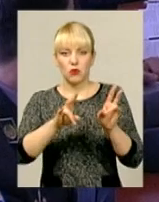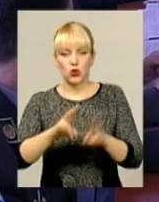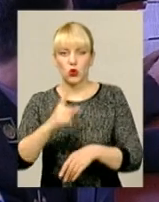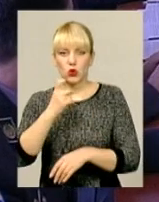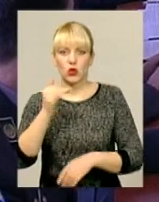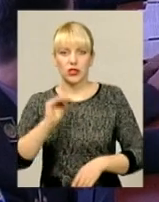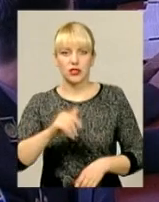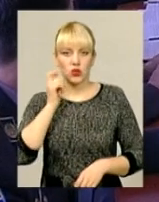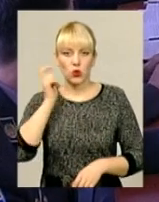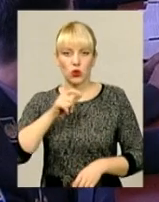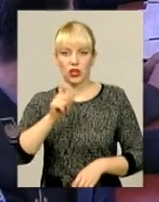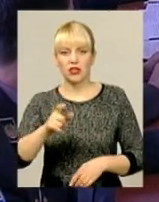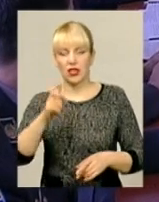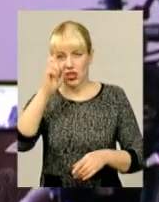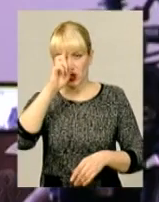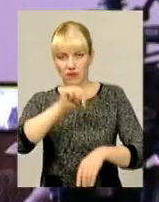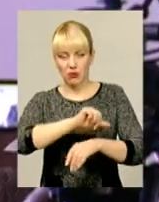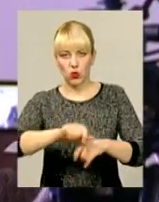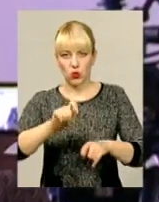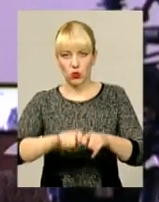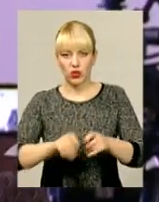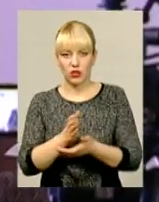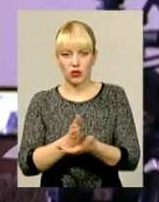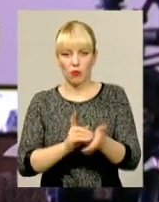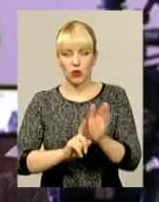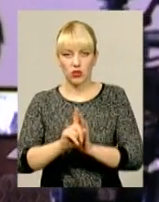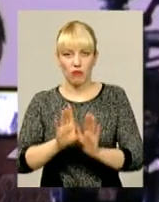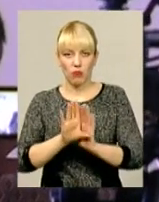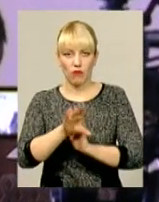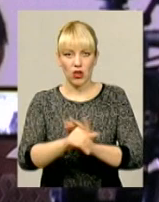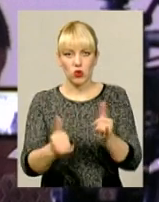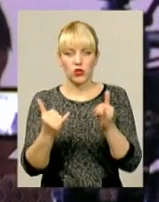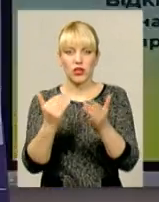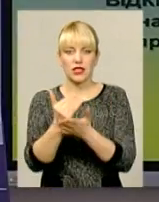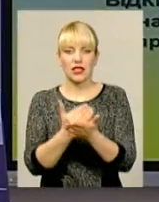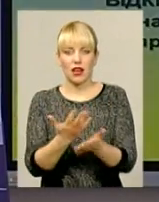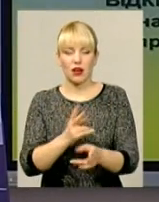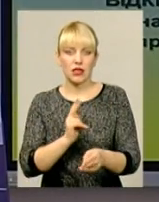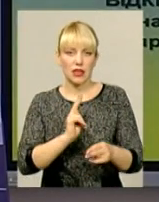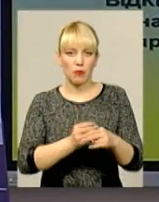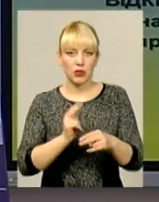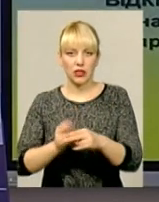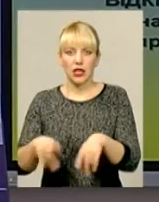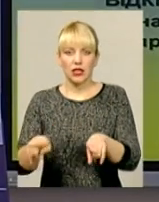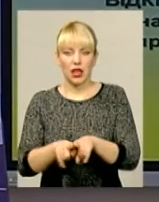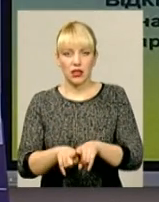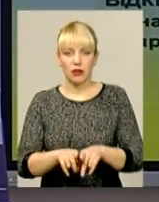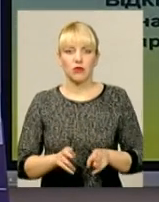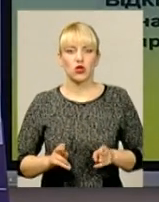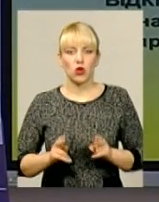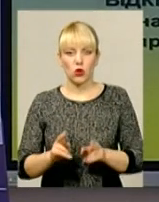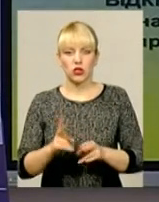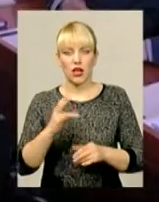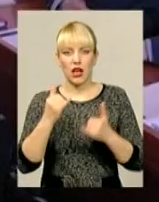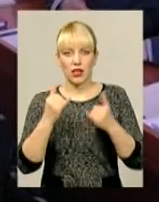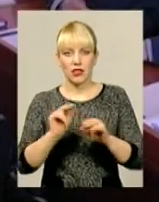10 років тому Державна прикордонна служба розпочала впровадження сучасної системи, яка має на меті запобігти таким транскордонним злочинам. А